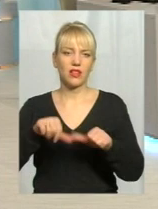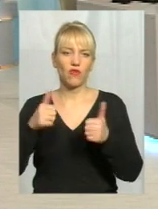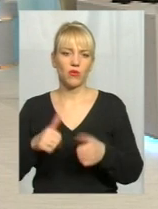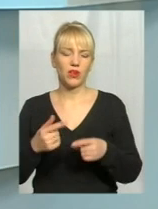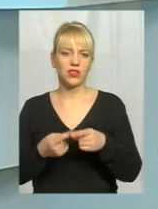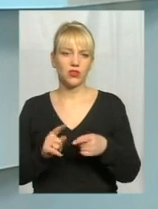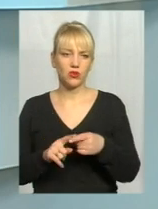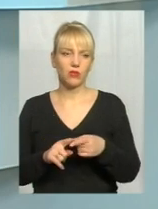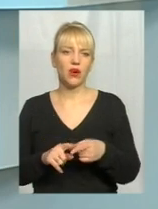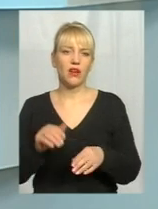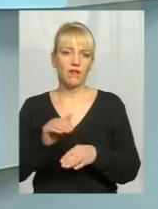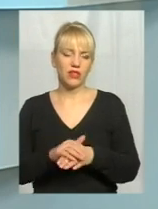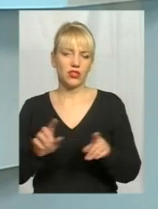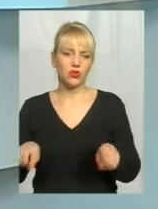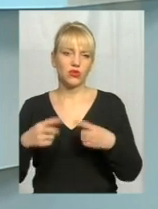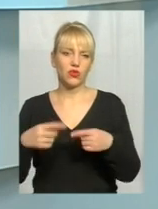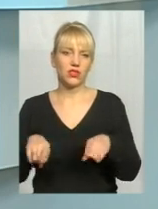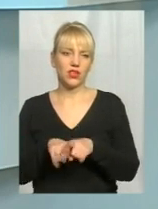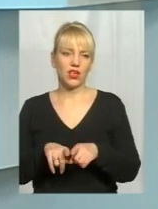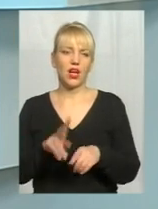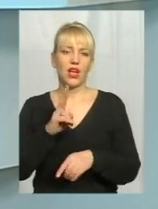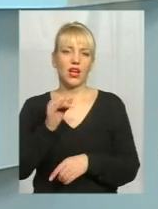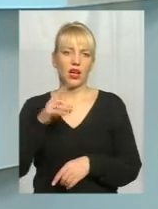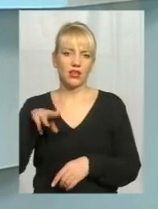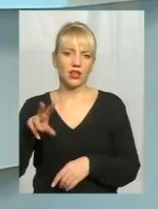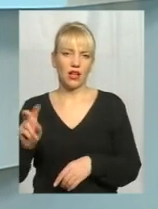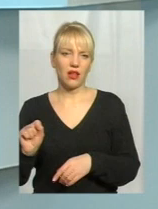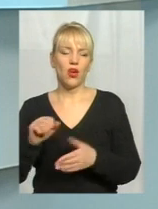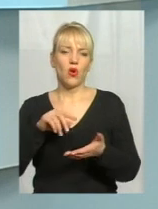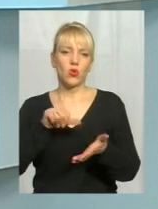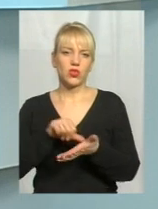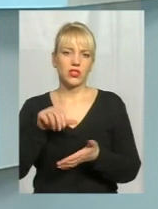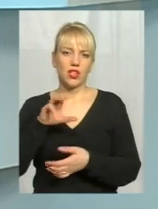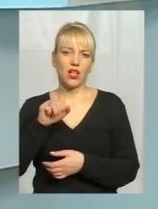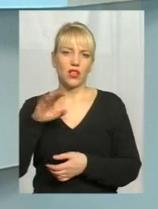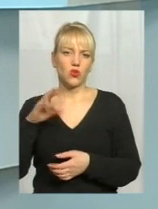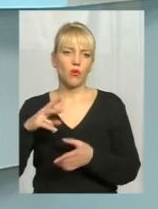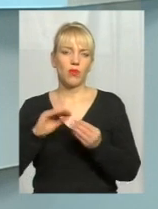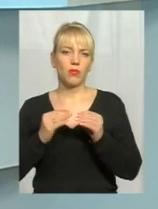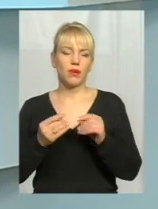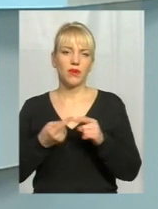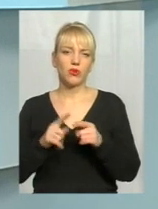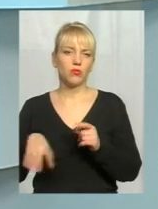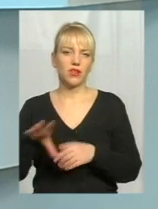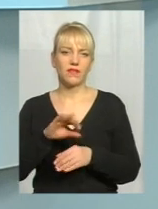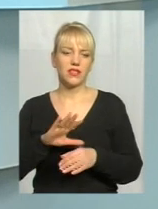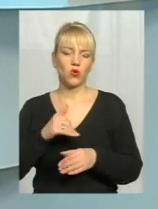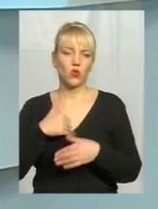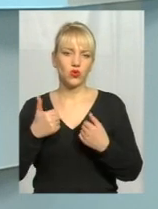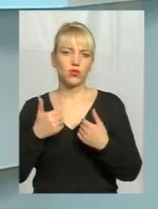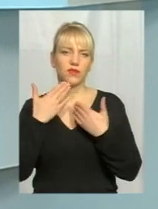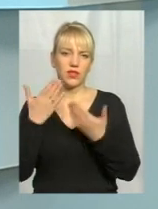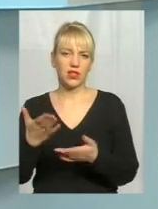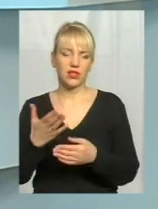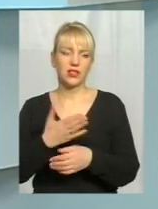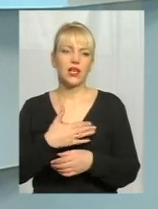цьому фактично створюється сама така картка учасника АТО. Проблема в тому, що не всі хочуть звернутися і не всі хочуть це донести. Тобто це,